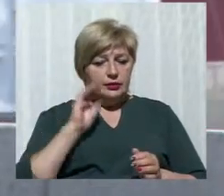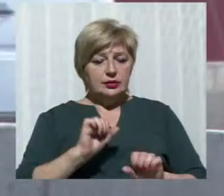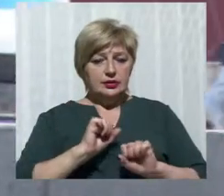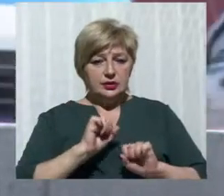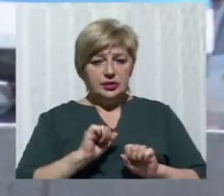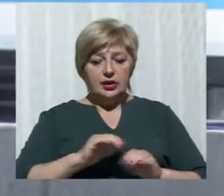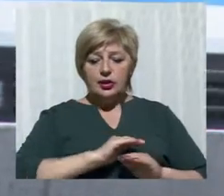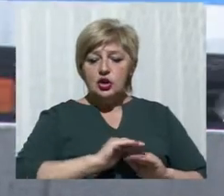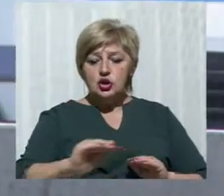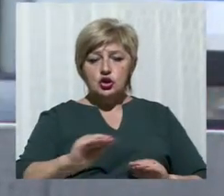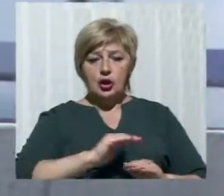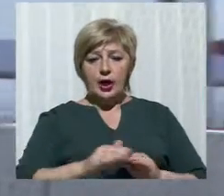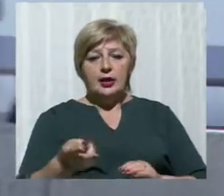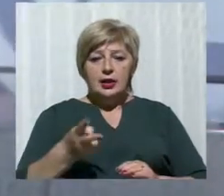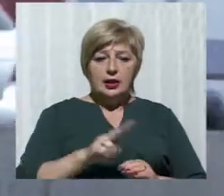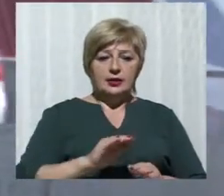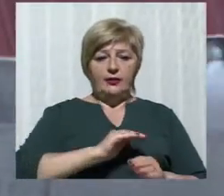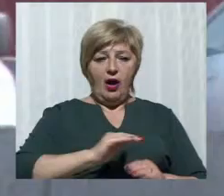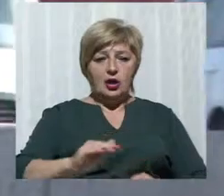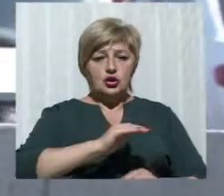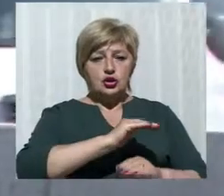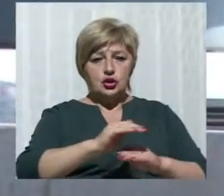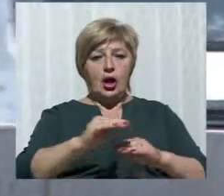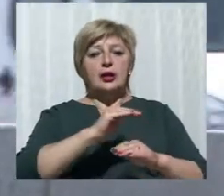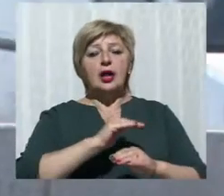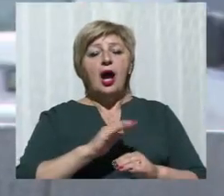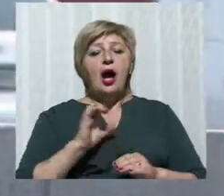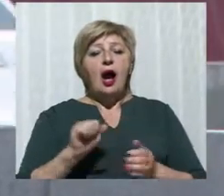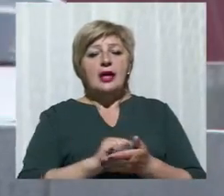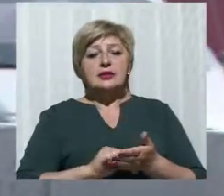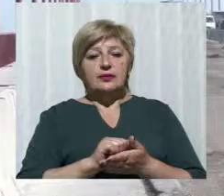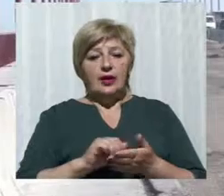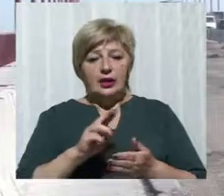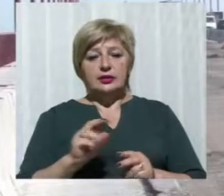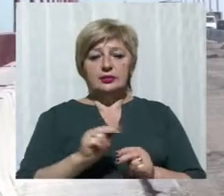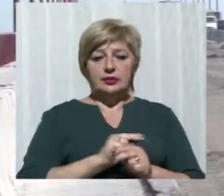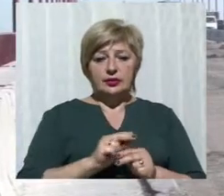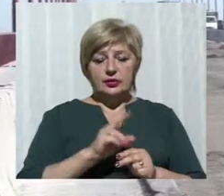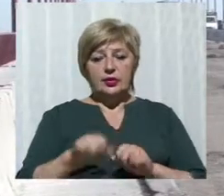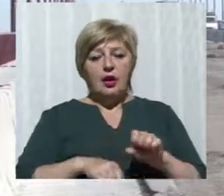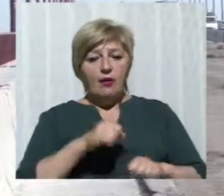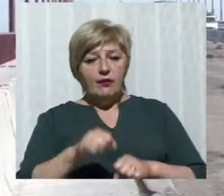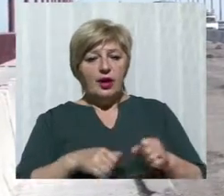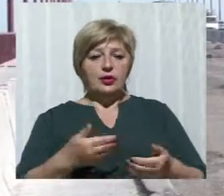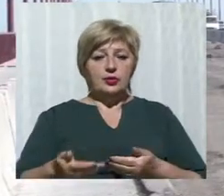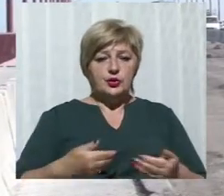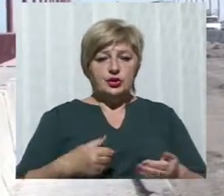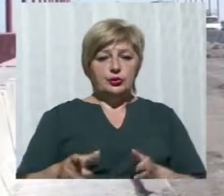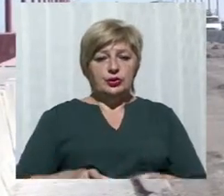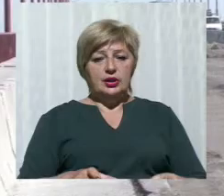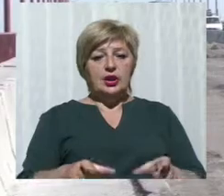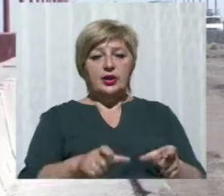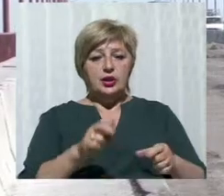асфальту. Також мають закінчити пішохідну частину і велодоріжки. Наразі вартість ремонту переправи